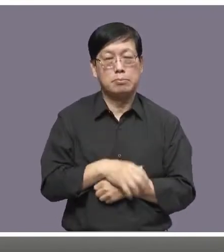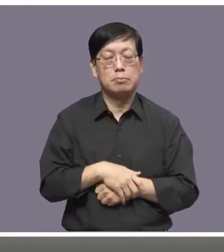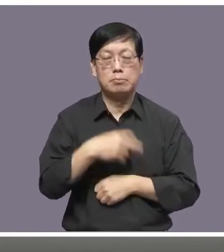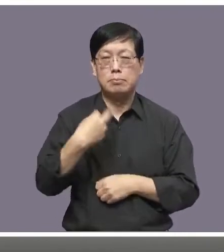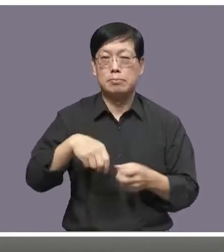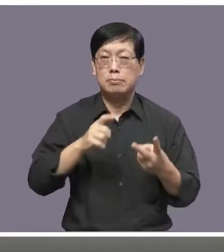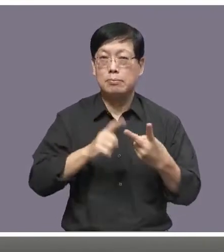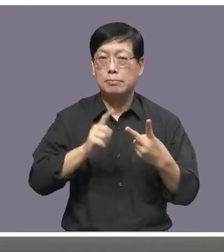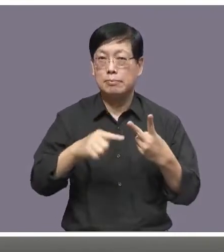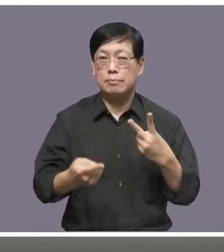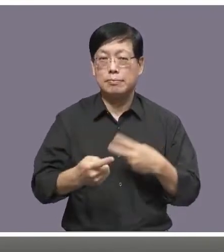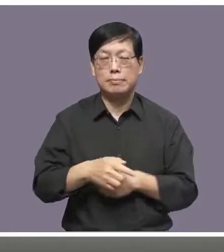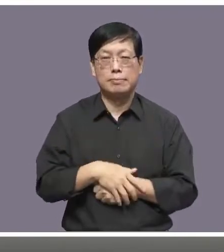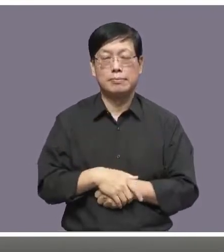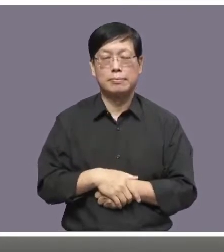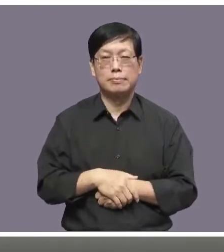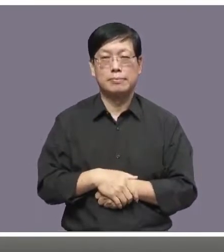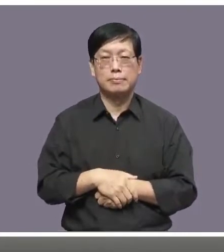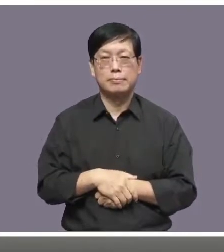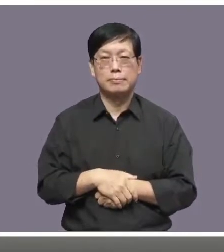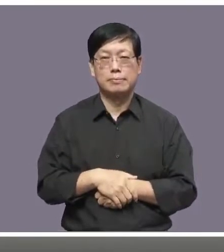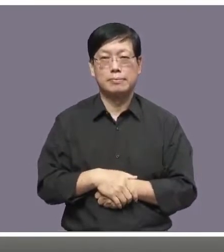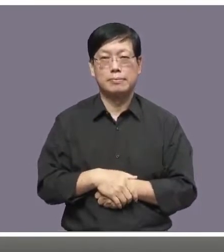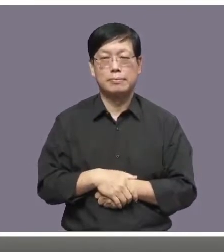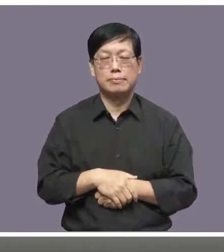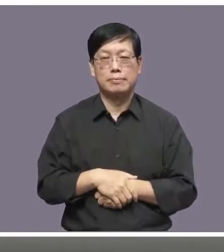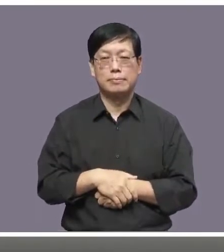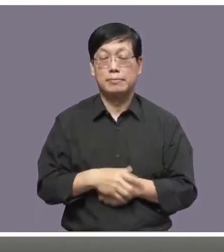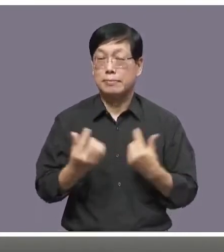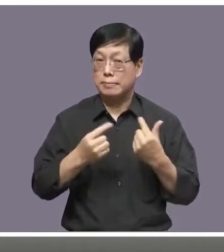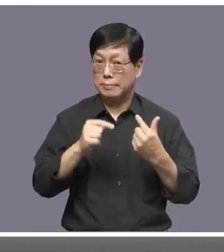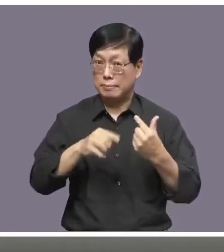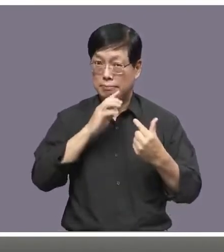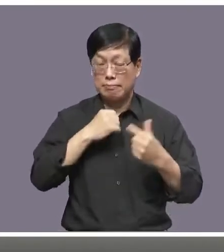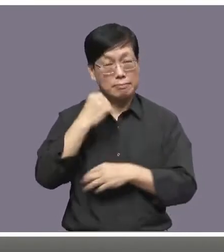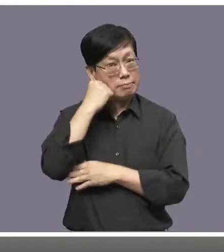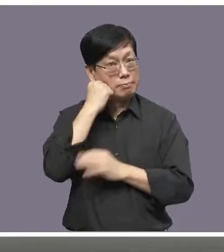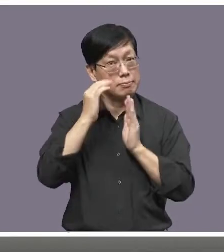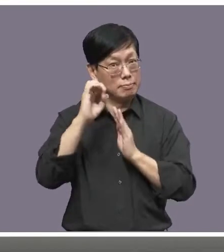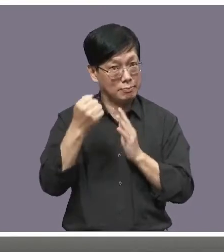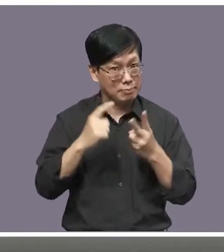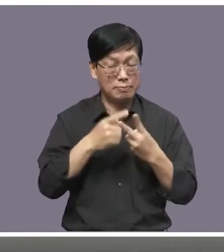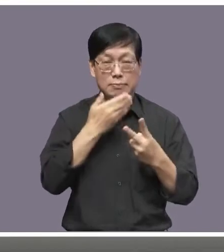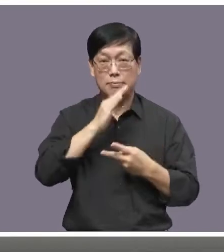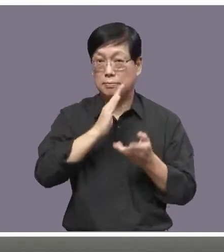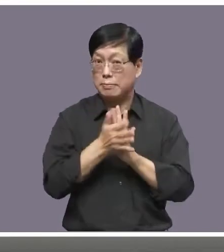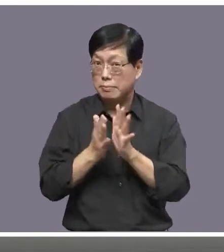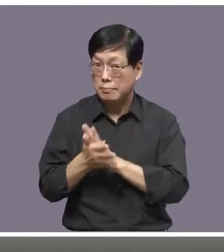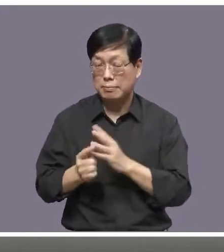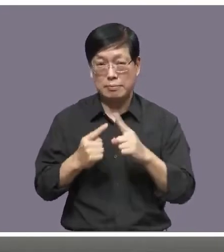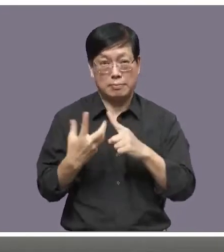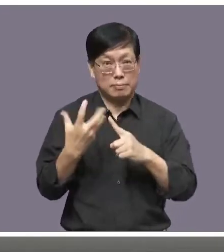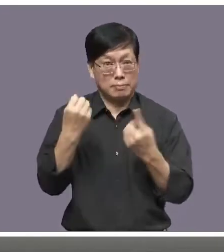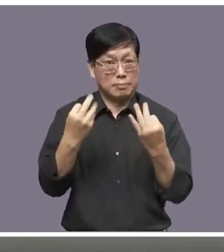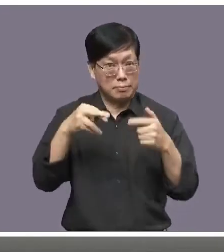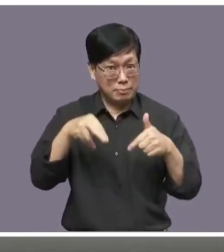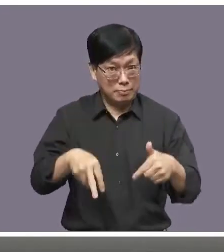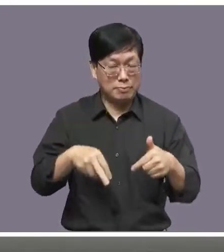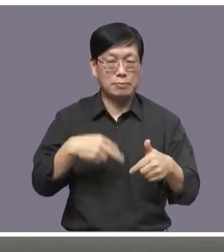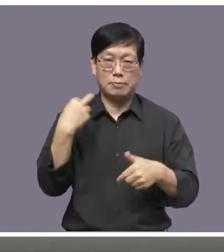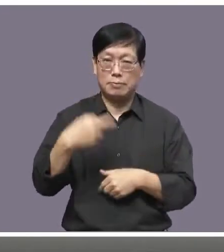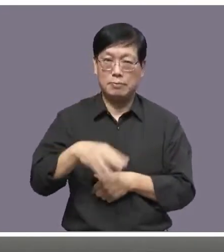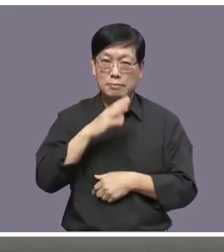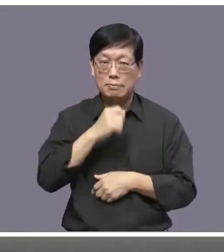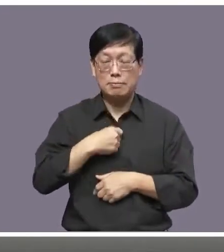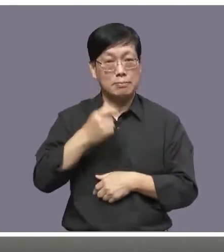下一页的话呢下一页对不起包含的所谓的居住正义气候变迁与人权数位人权还有所